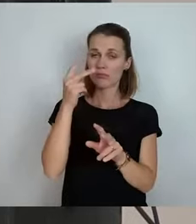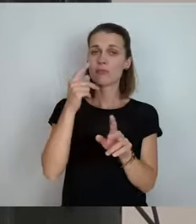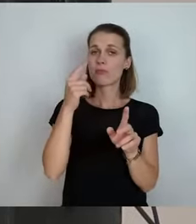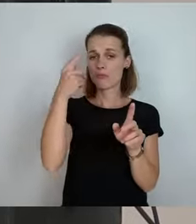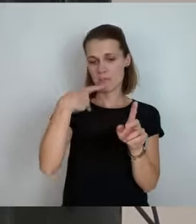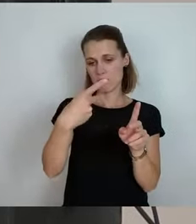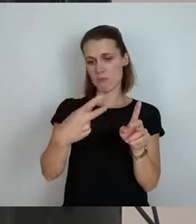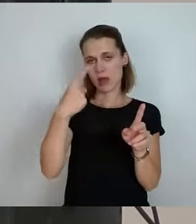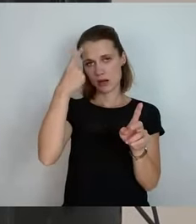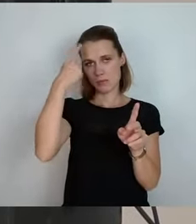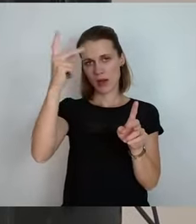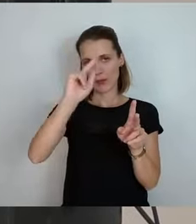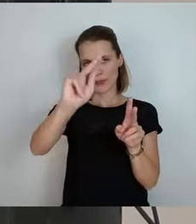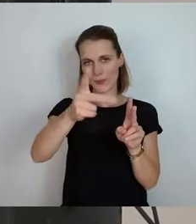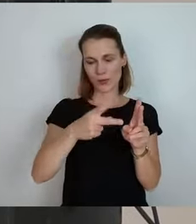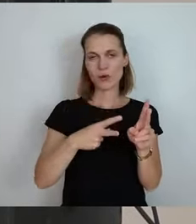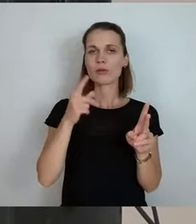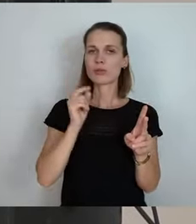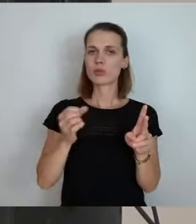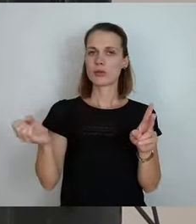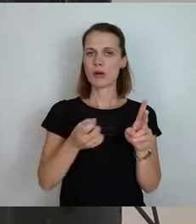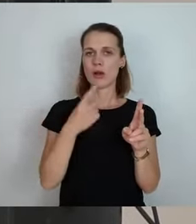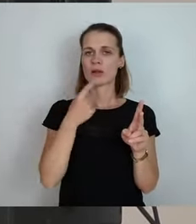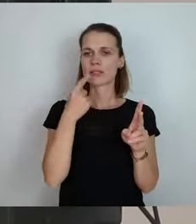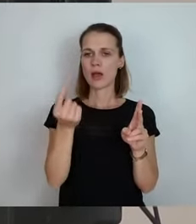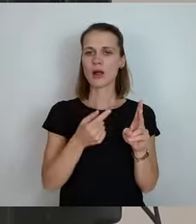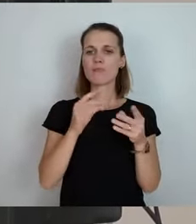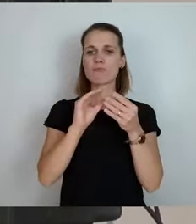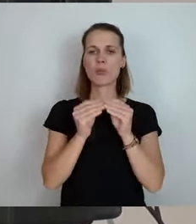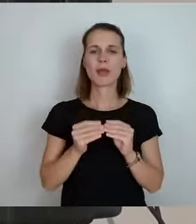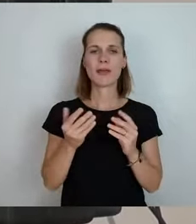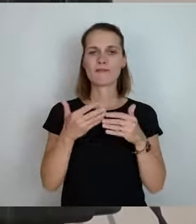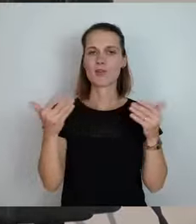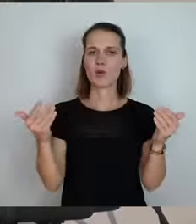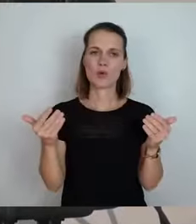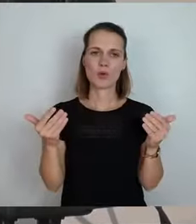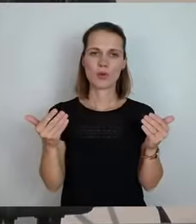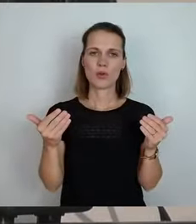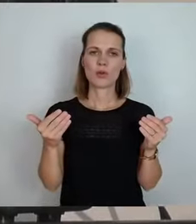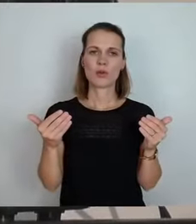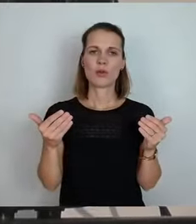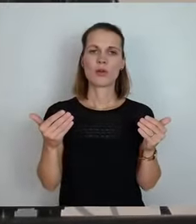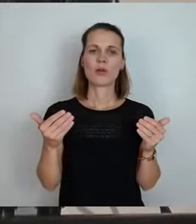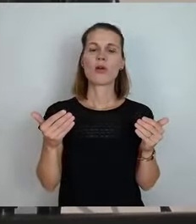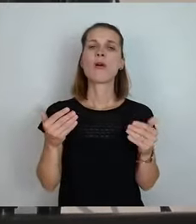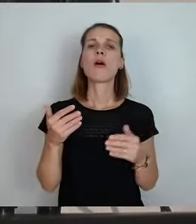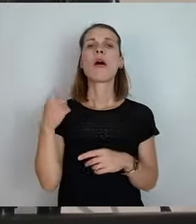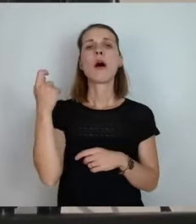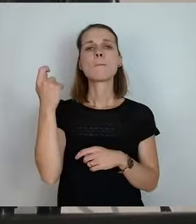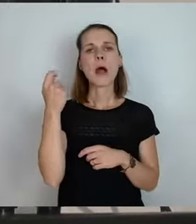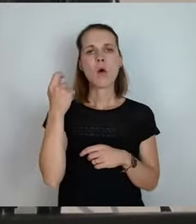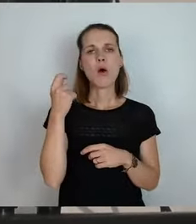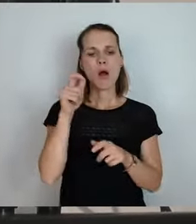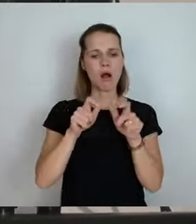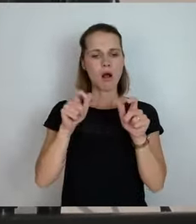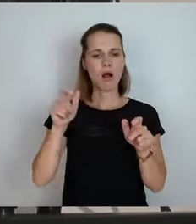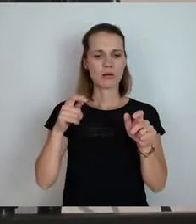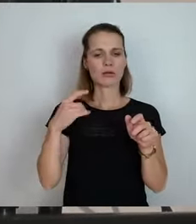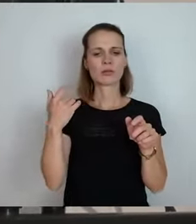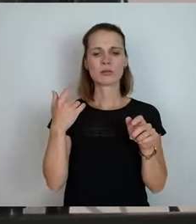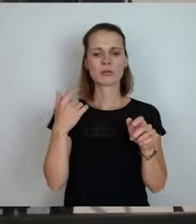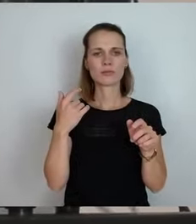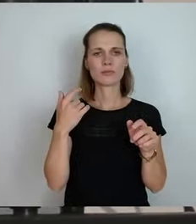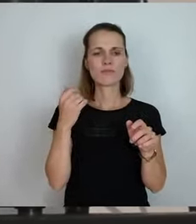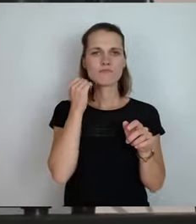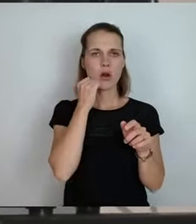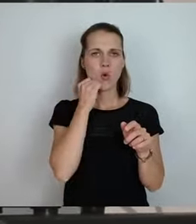wieder auch so benennen, wie sie sind. Die Landwirte sorgen hier für die Lebensmittelversorgung, die Bürger entscheiden jeden